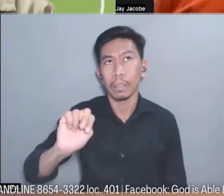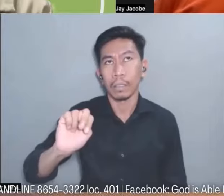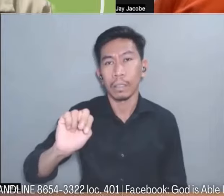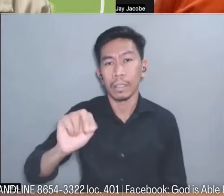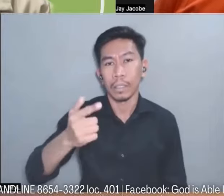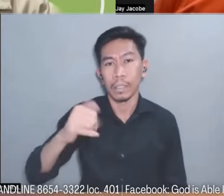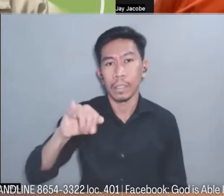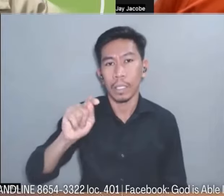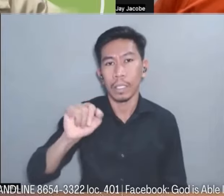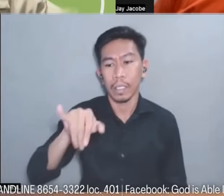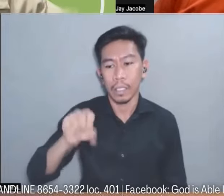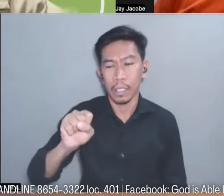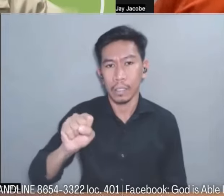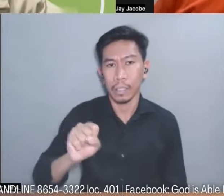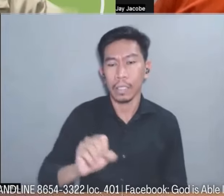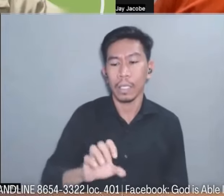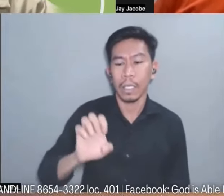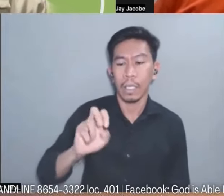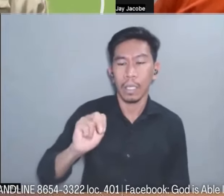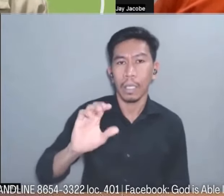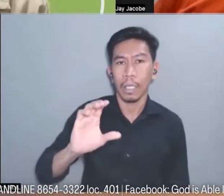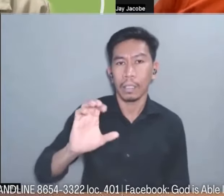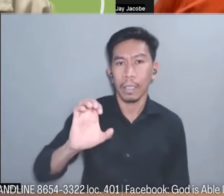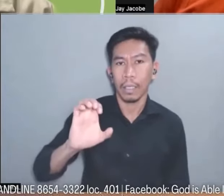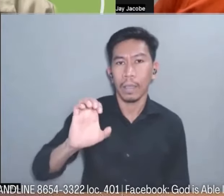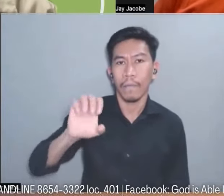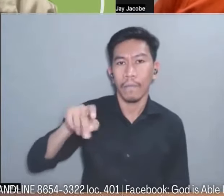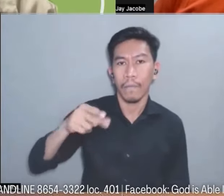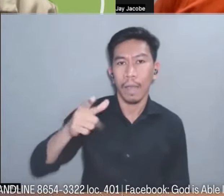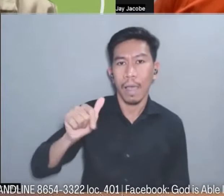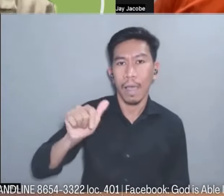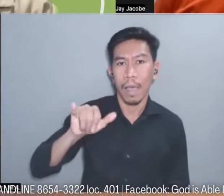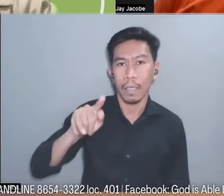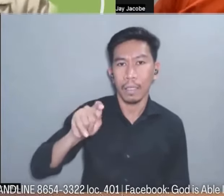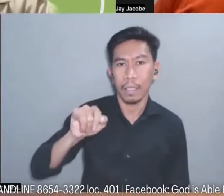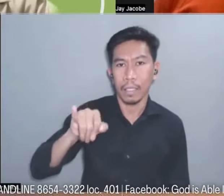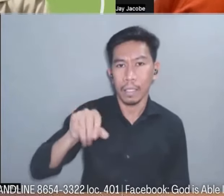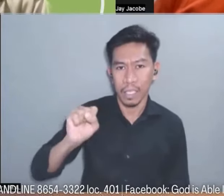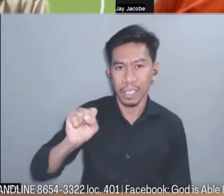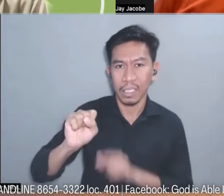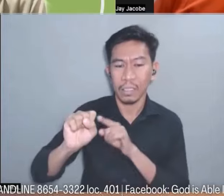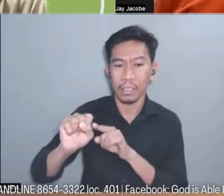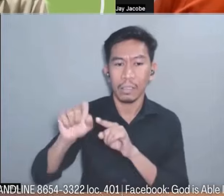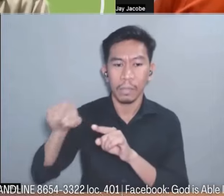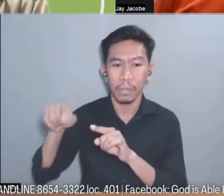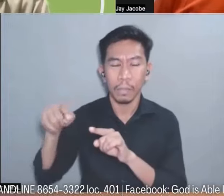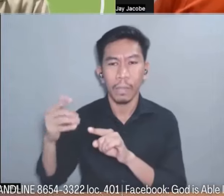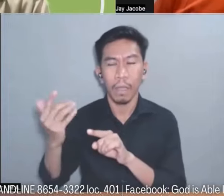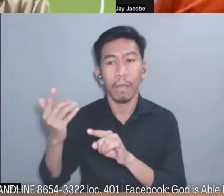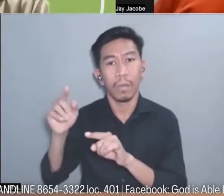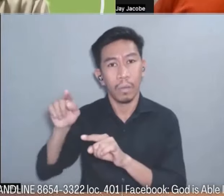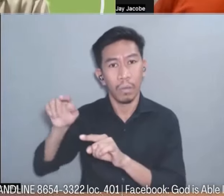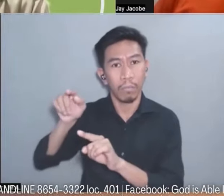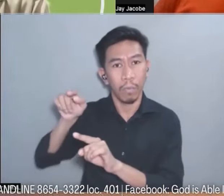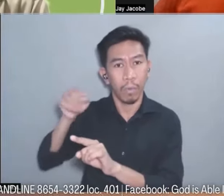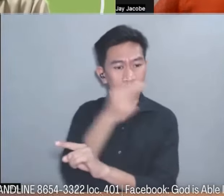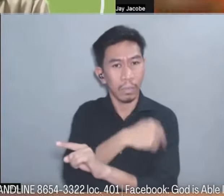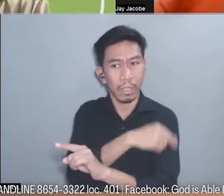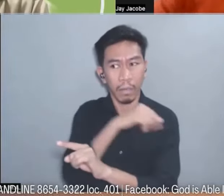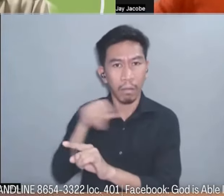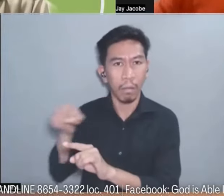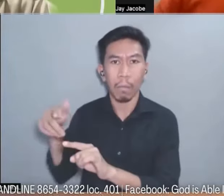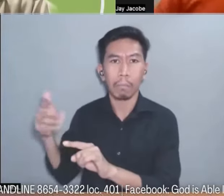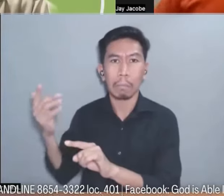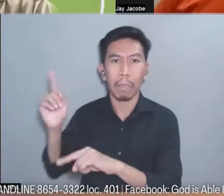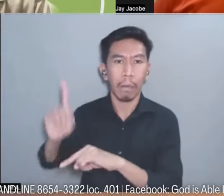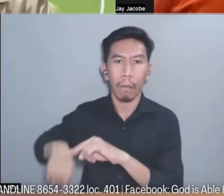po ang initial findings po nila since yung hospital na yun ay hindi po capable na i-treat ako sa ganong mga sakit ako po ay nilipat sa